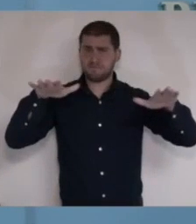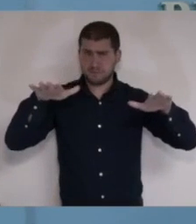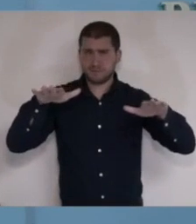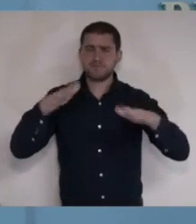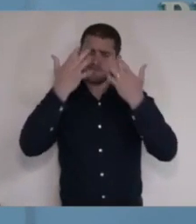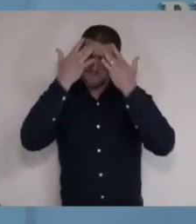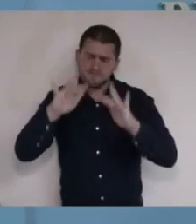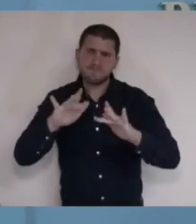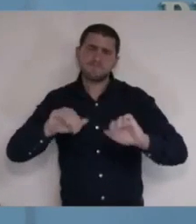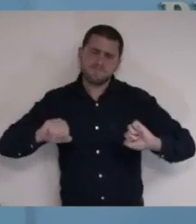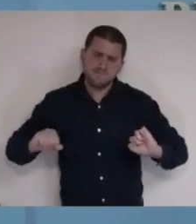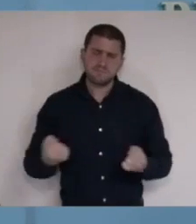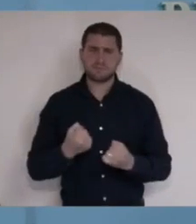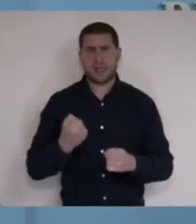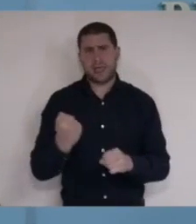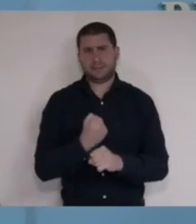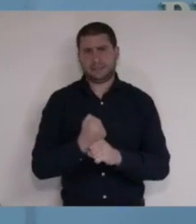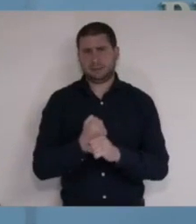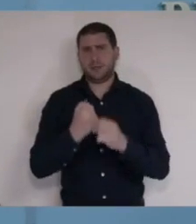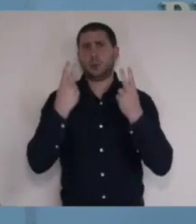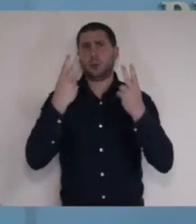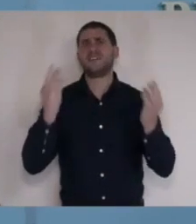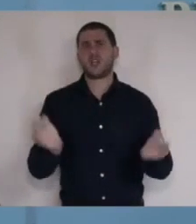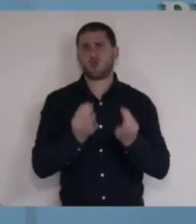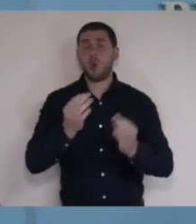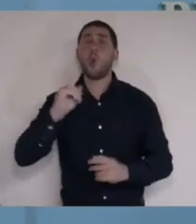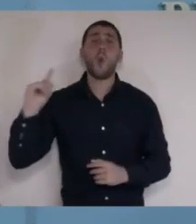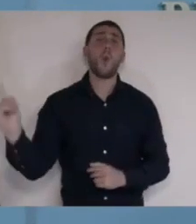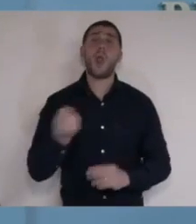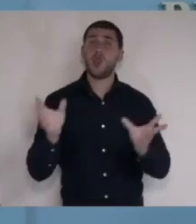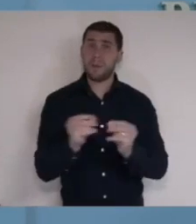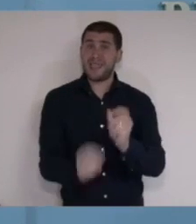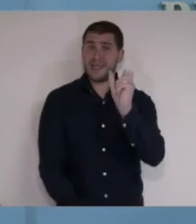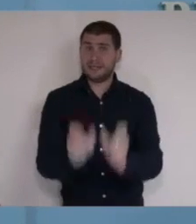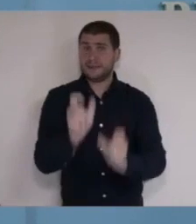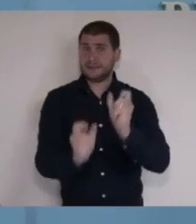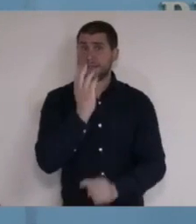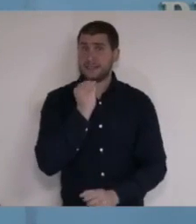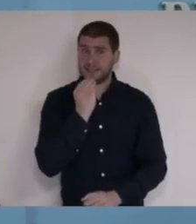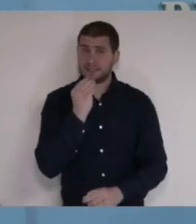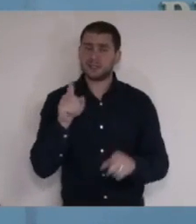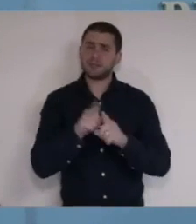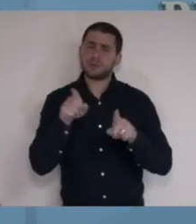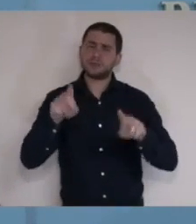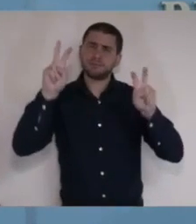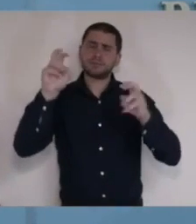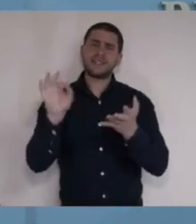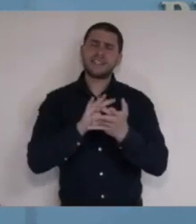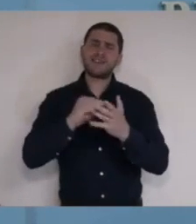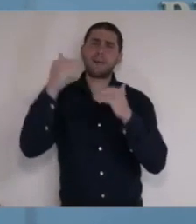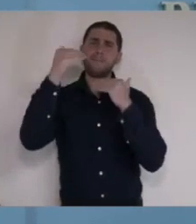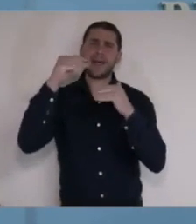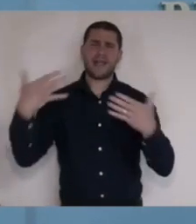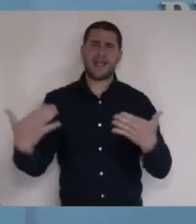שמתגייסים למשימה הקדושה הזו. כולנו יחד, אזרחי ישראל, כותבים פרק חדש